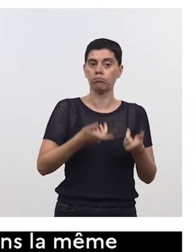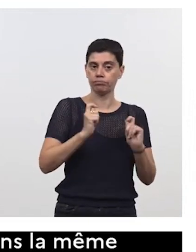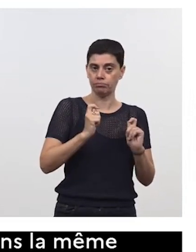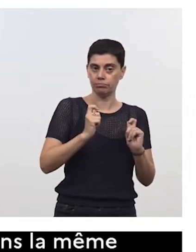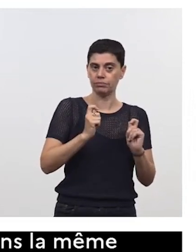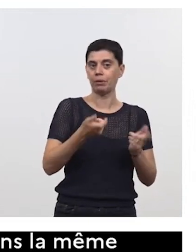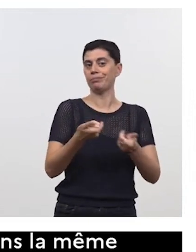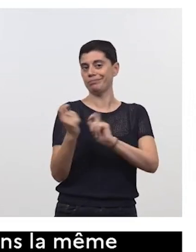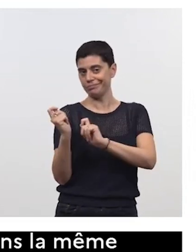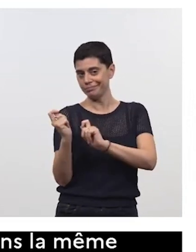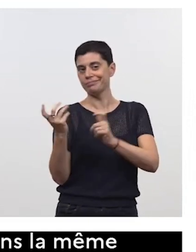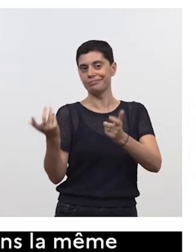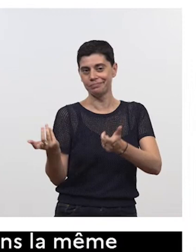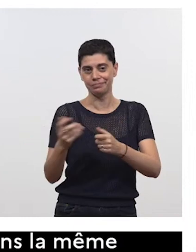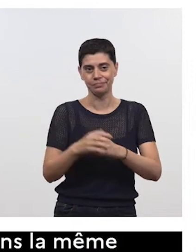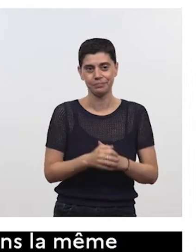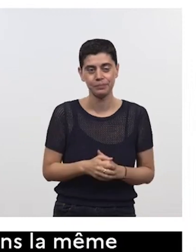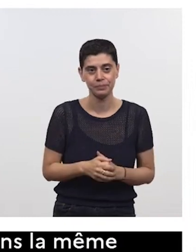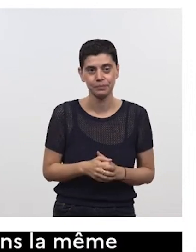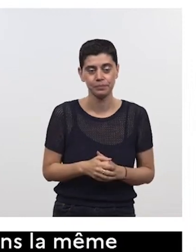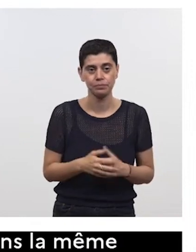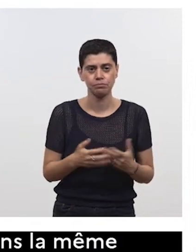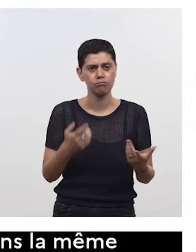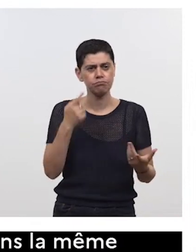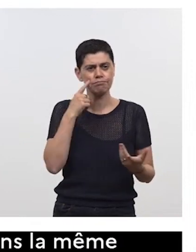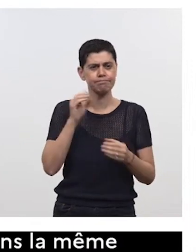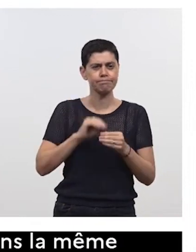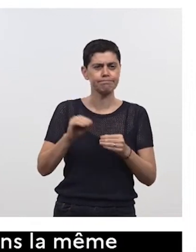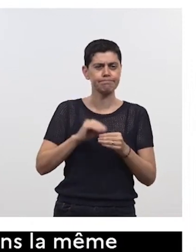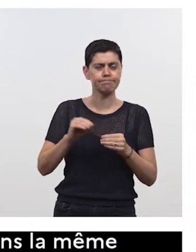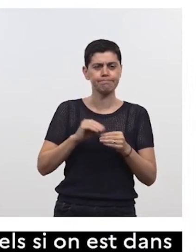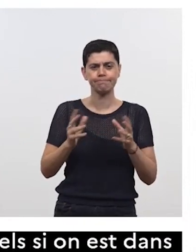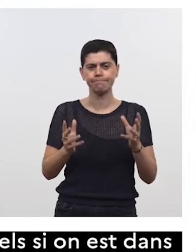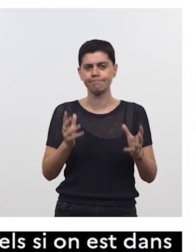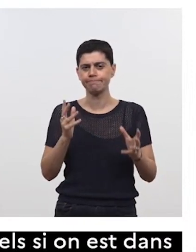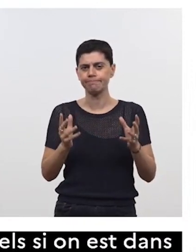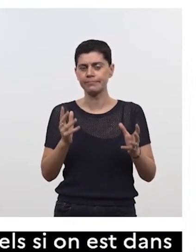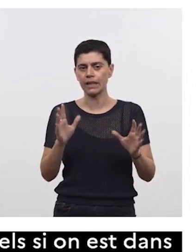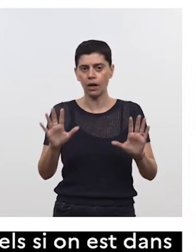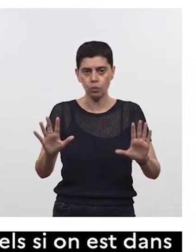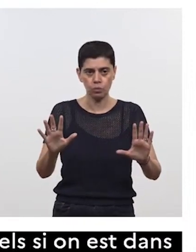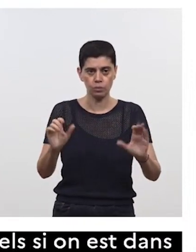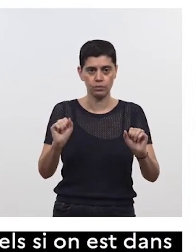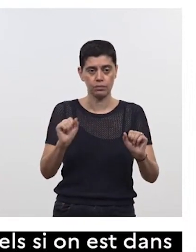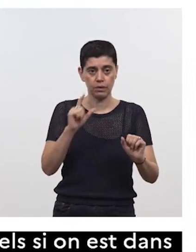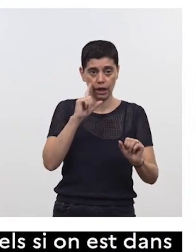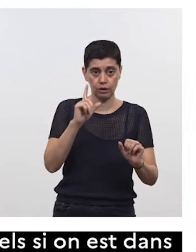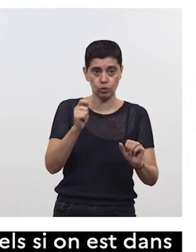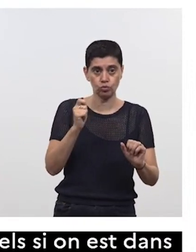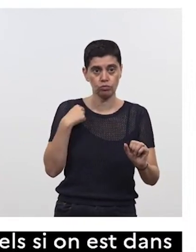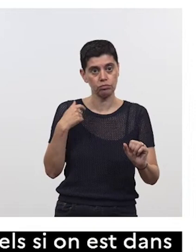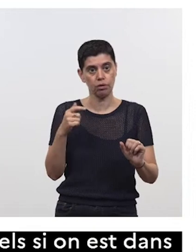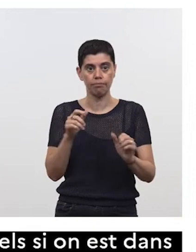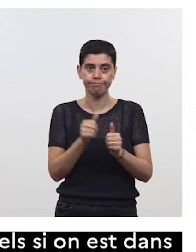a été nommé nous nous sommes dit aussi attention à ne pas aller trop vite non plus pour ne pas